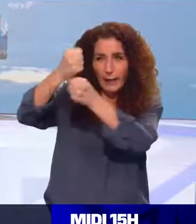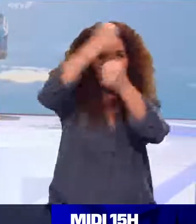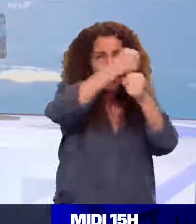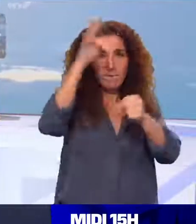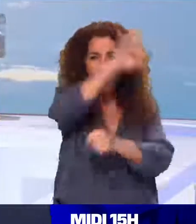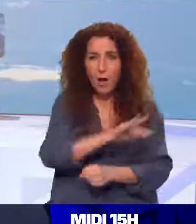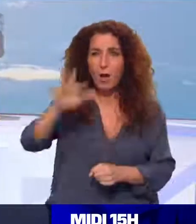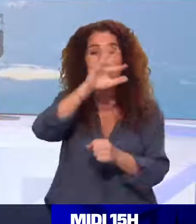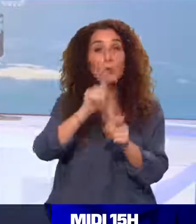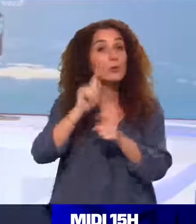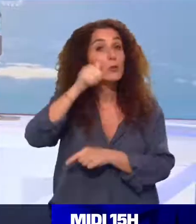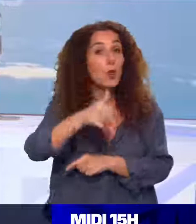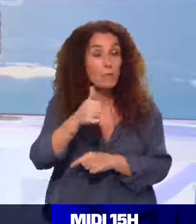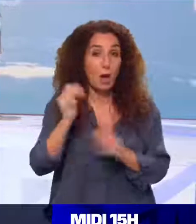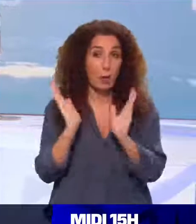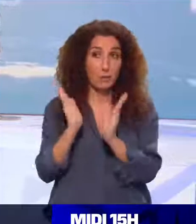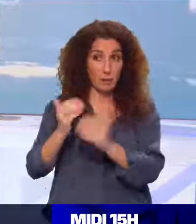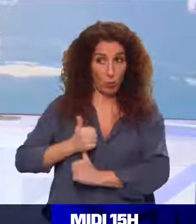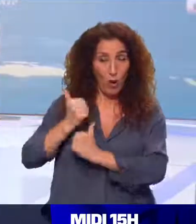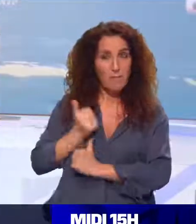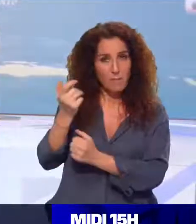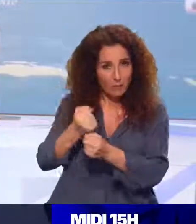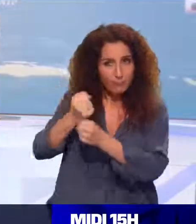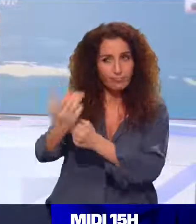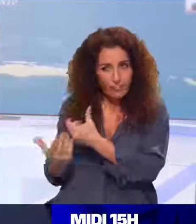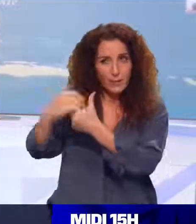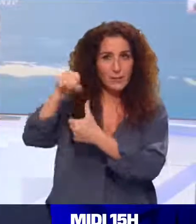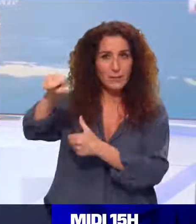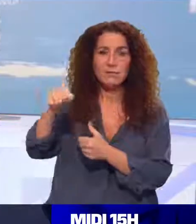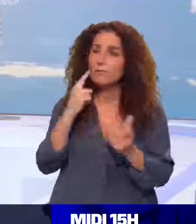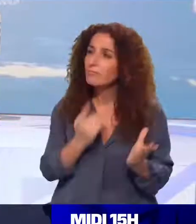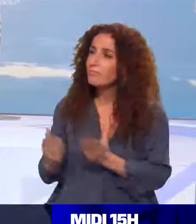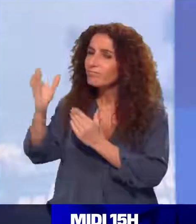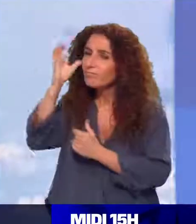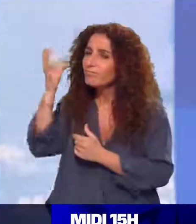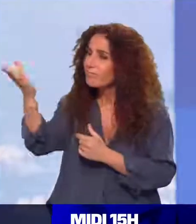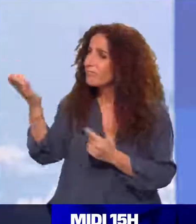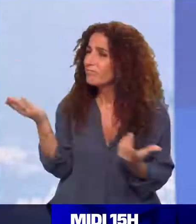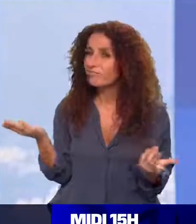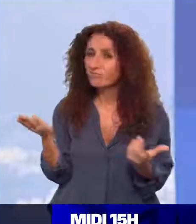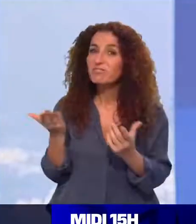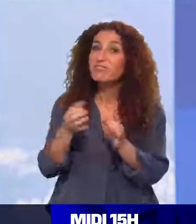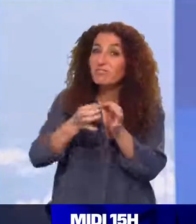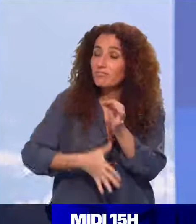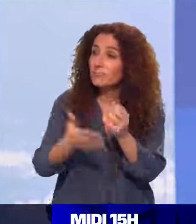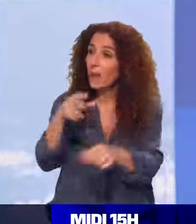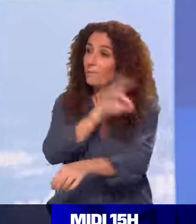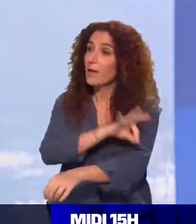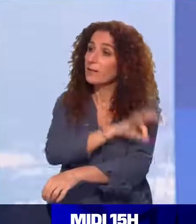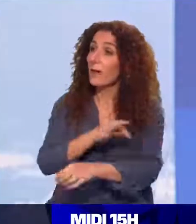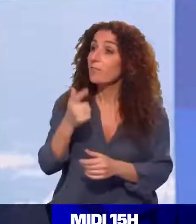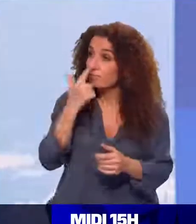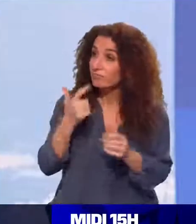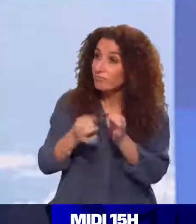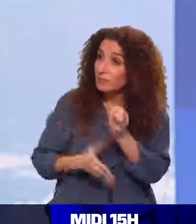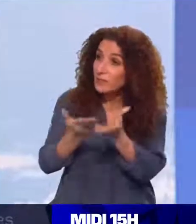demain, les hôpitaux des armées seront mis à contribuer. Ce qu'il faut connaître avec vous, Fanny Weckscheider, d'abord, on en est où de la vaccination aujourd'hui ?